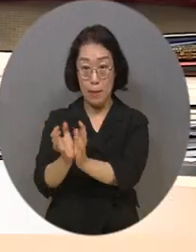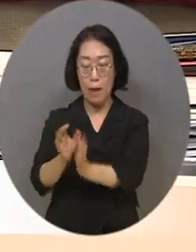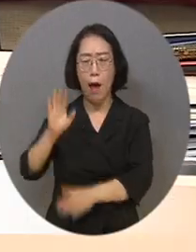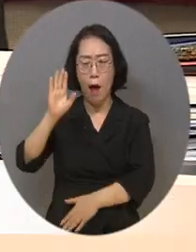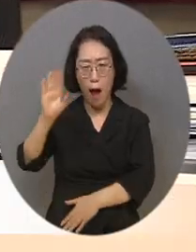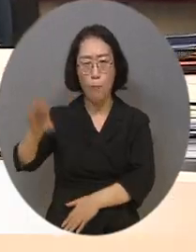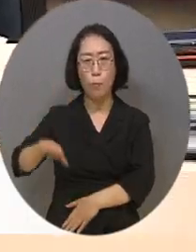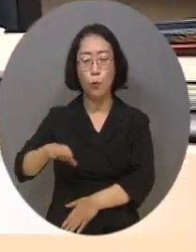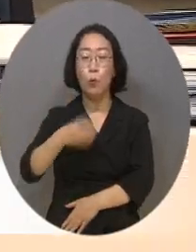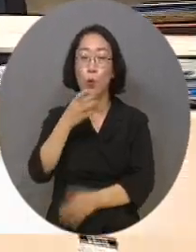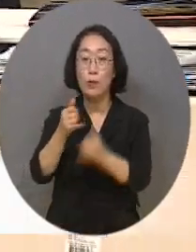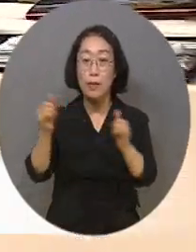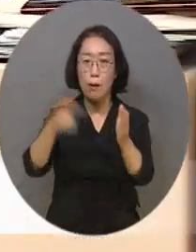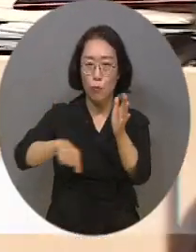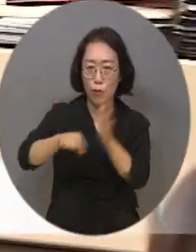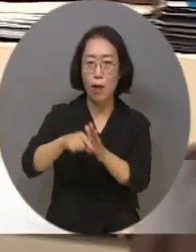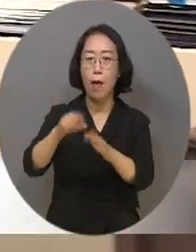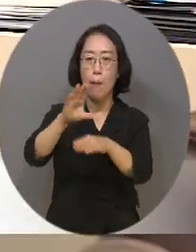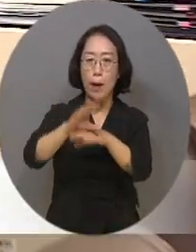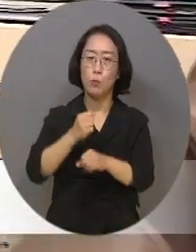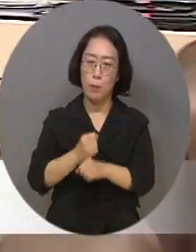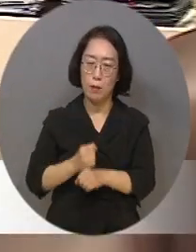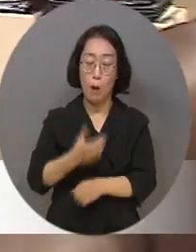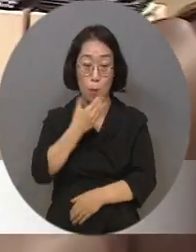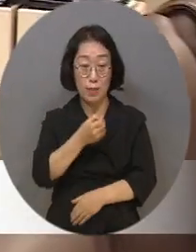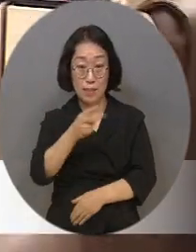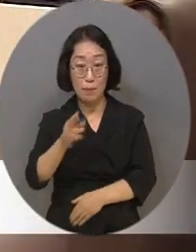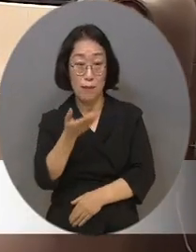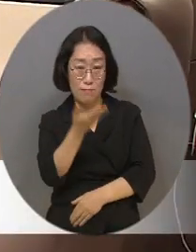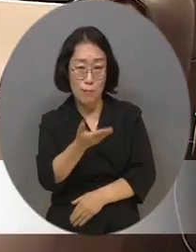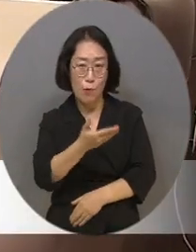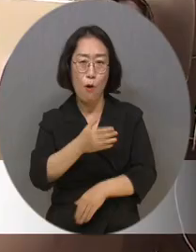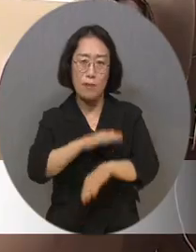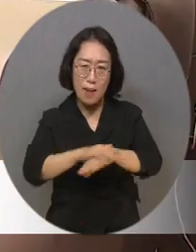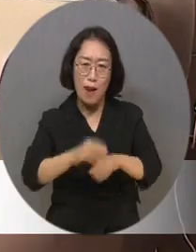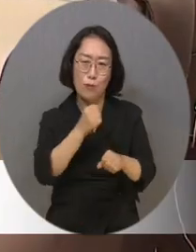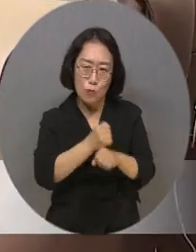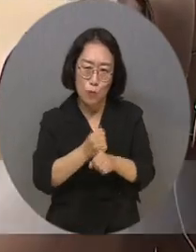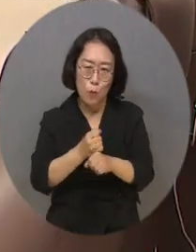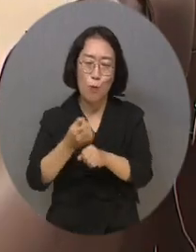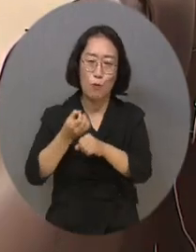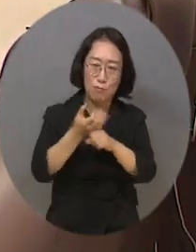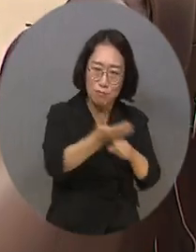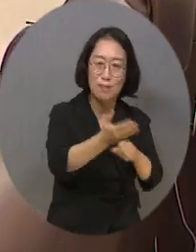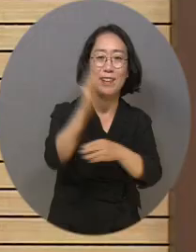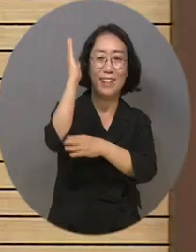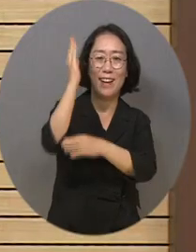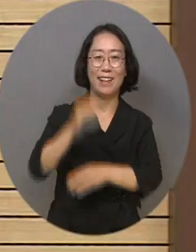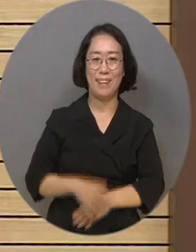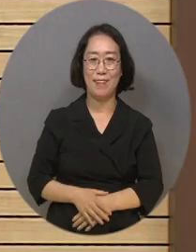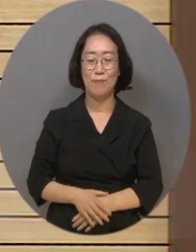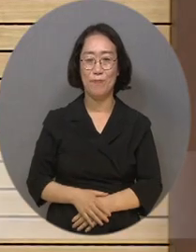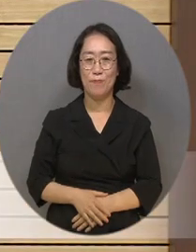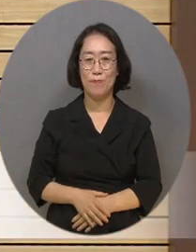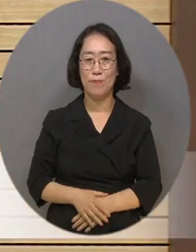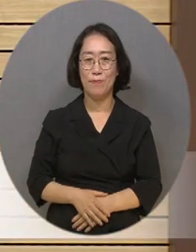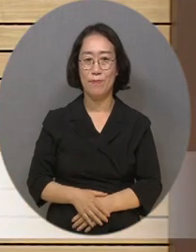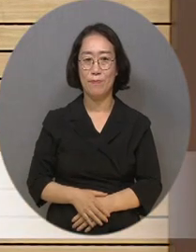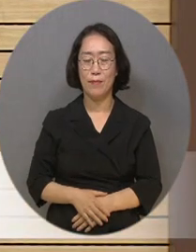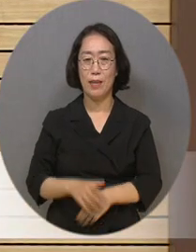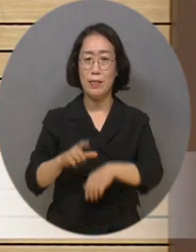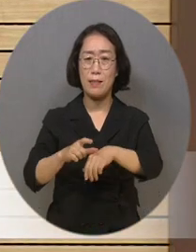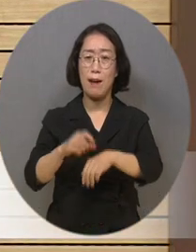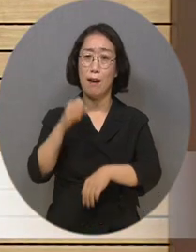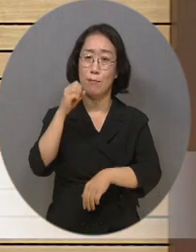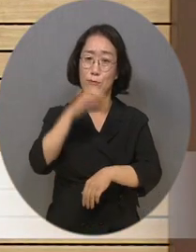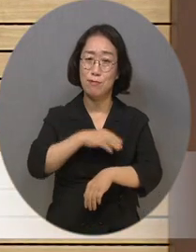노인들을 위한 방송을 제작하는 데 복지TV가 앞장서주길 바란다는 뜻을 전했습니다. 여가 시간이